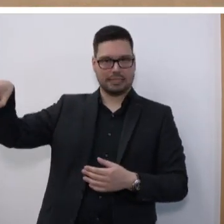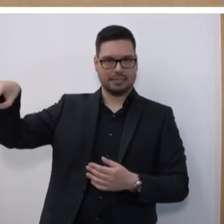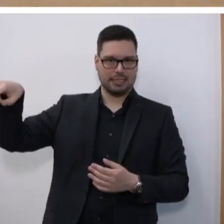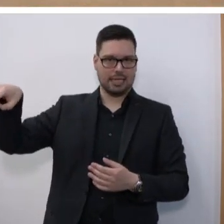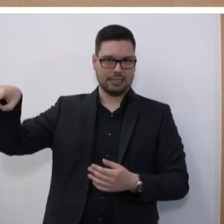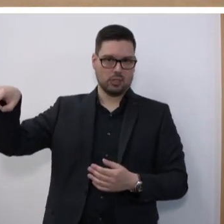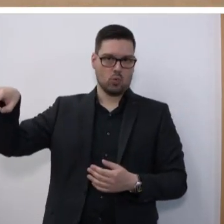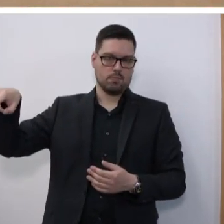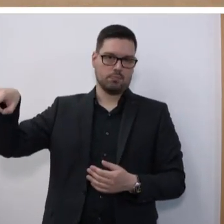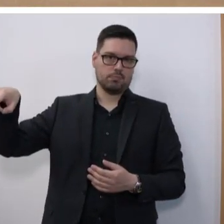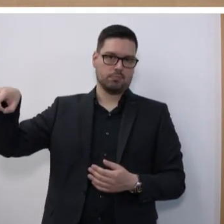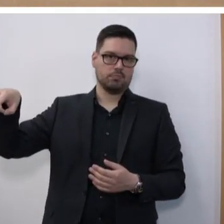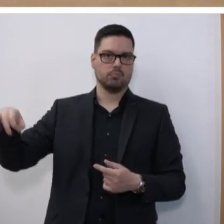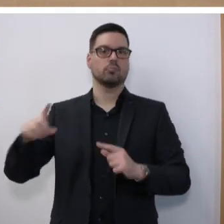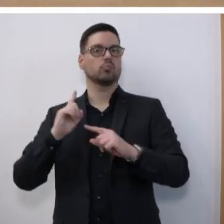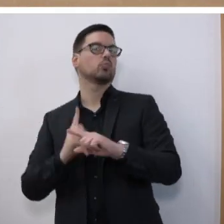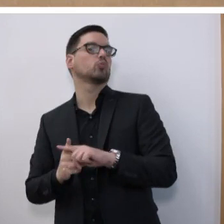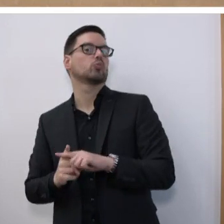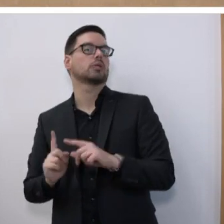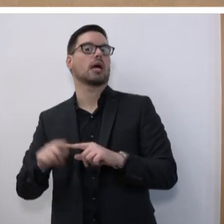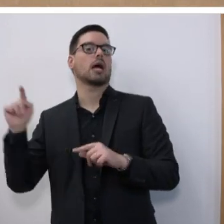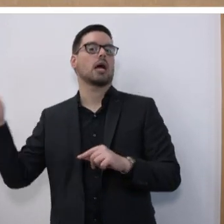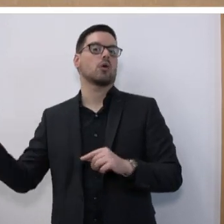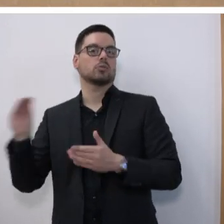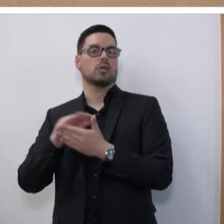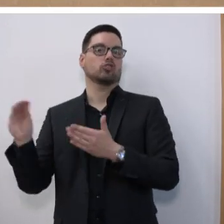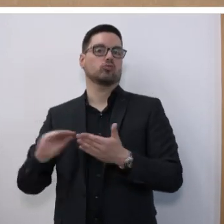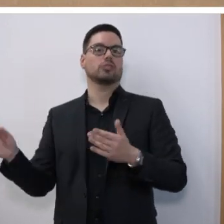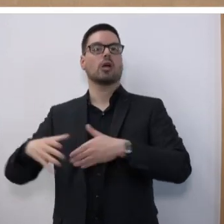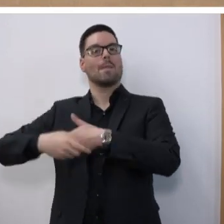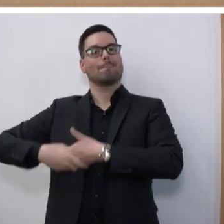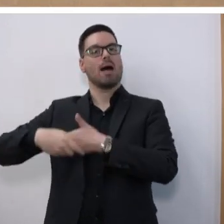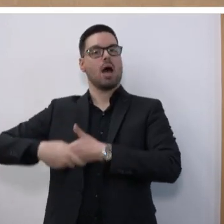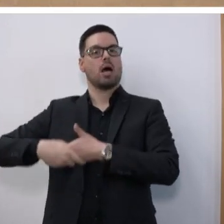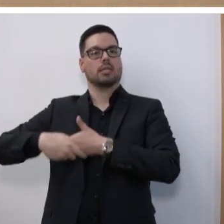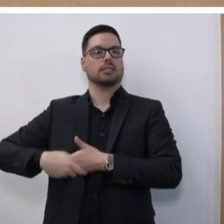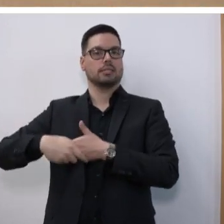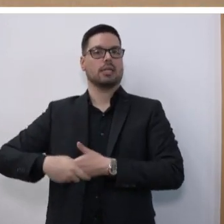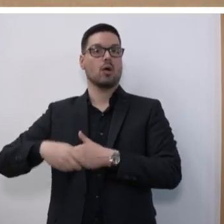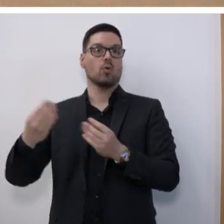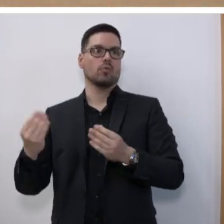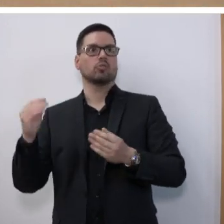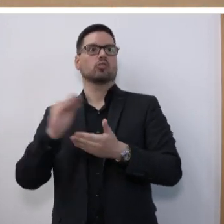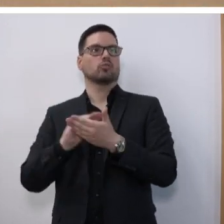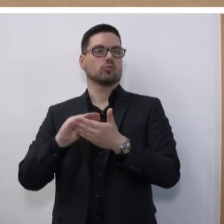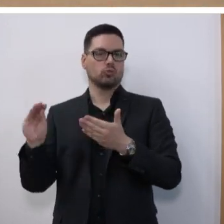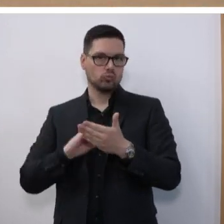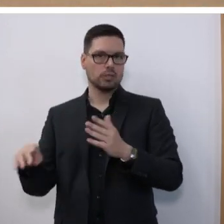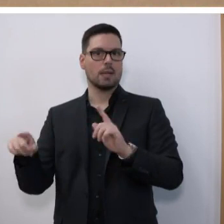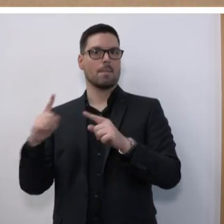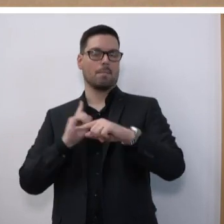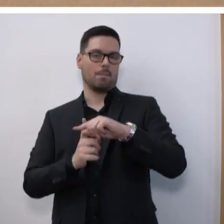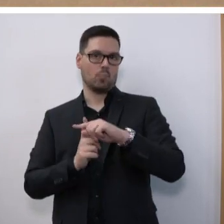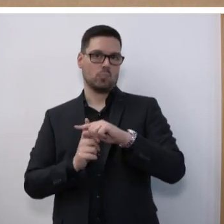unter anderem gemeint und außerschulische Partnerinnen und Partner, die nicht selten eben auch die Arbeit der Schulen in positiver